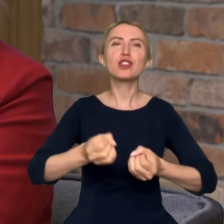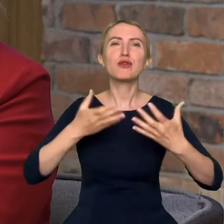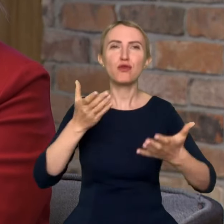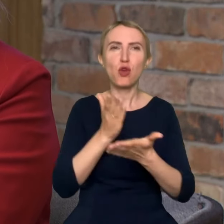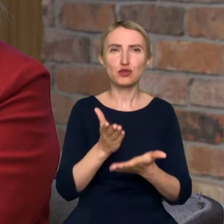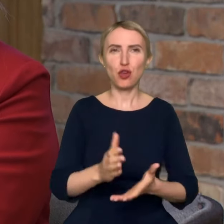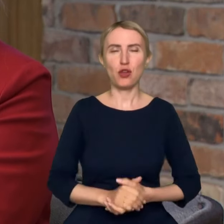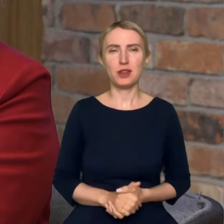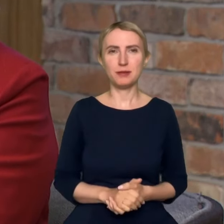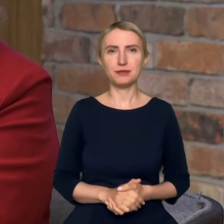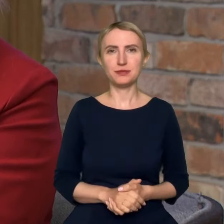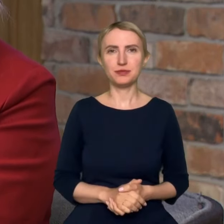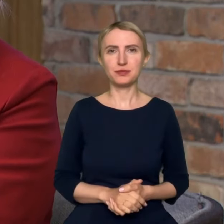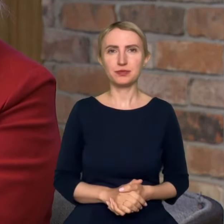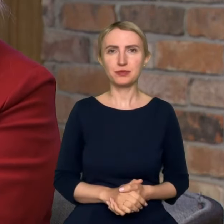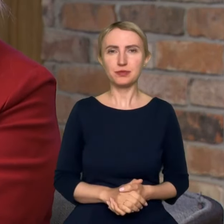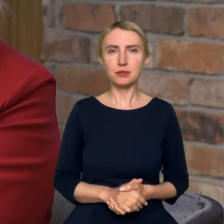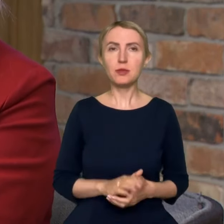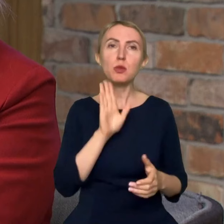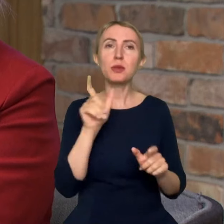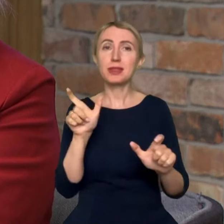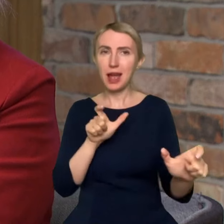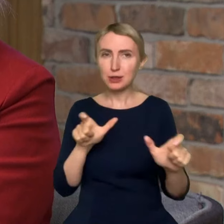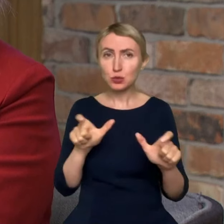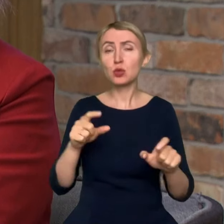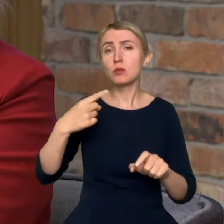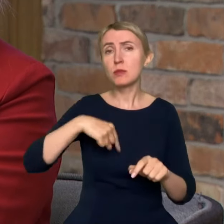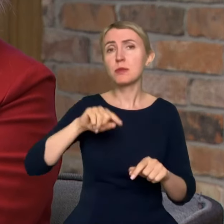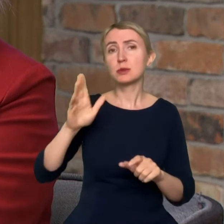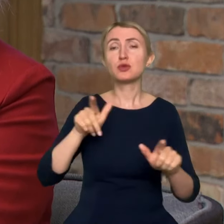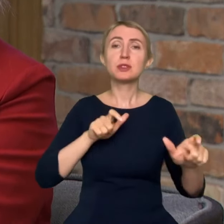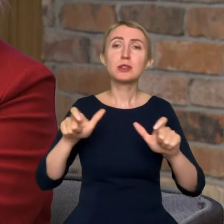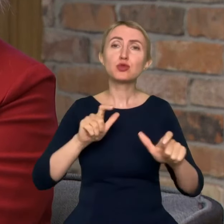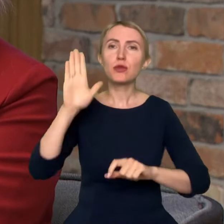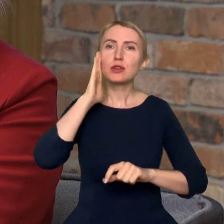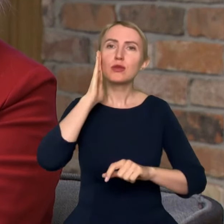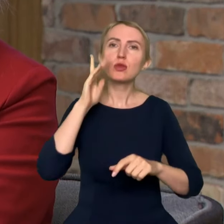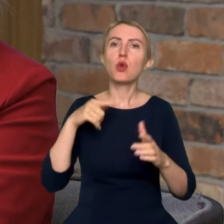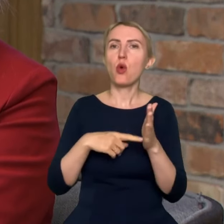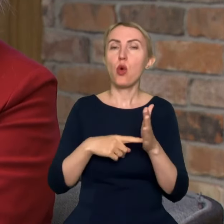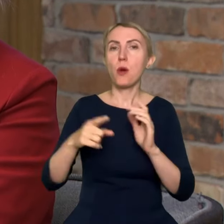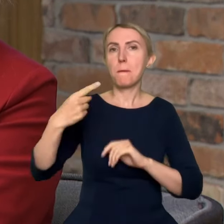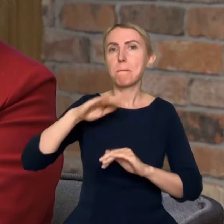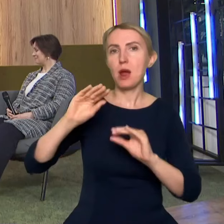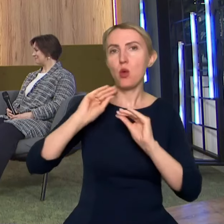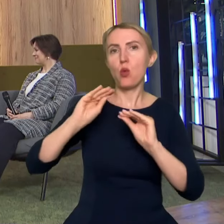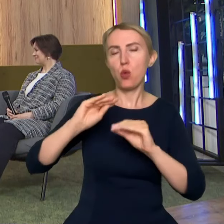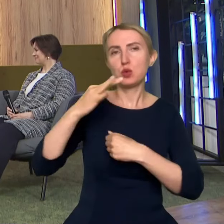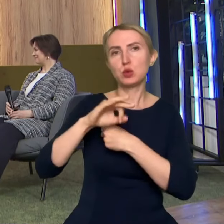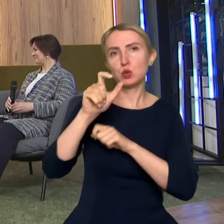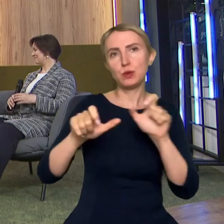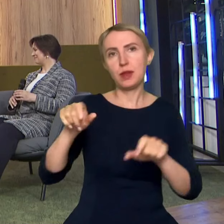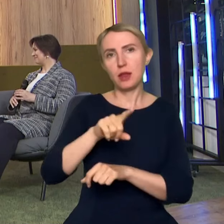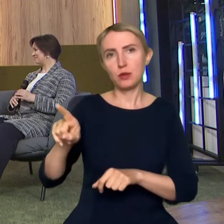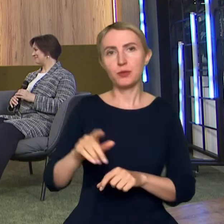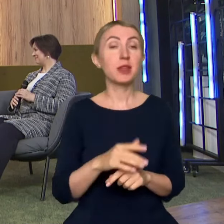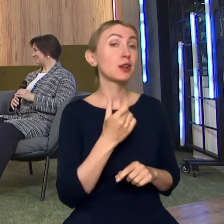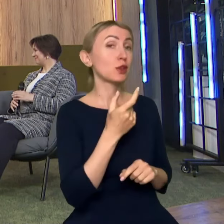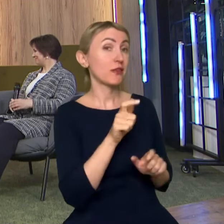tą…